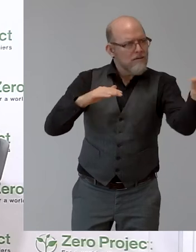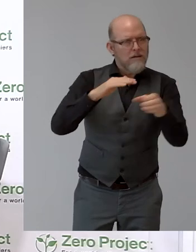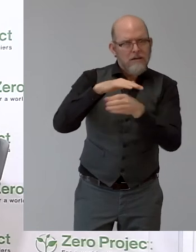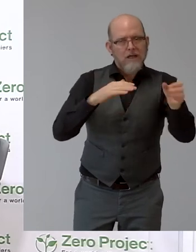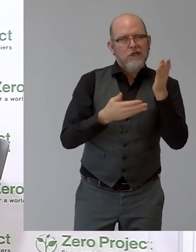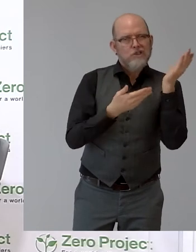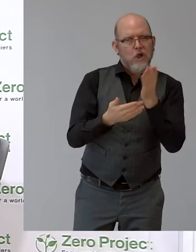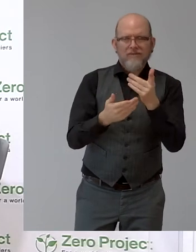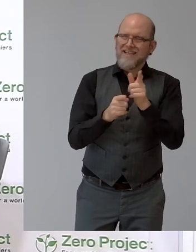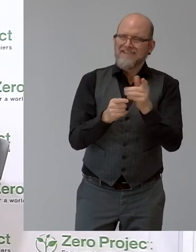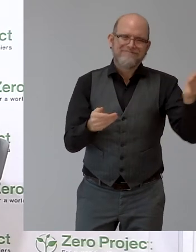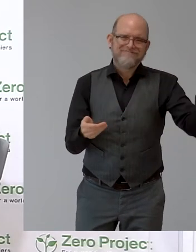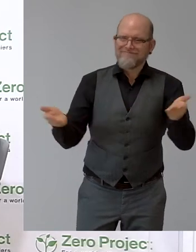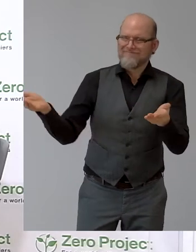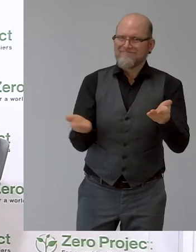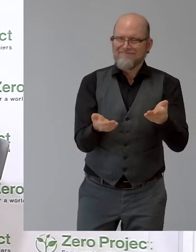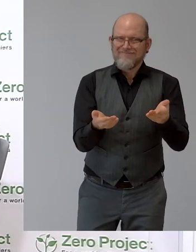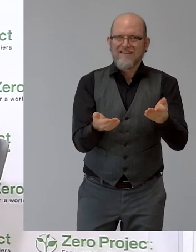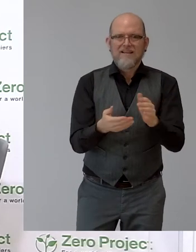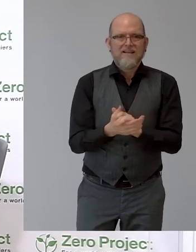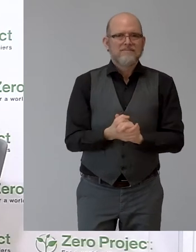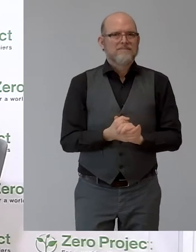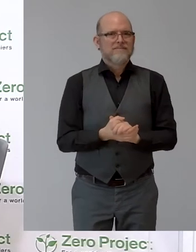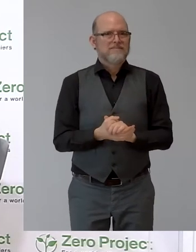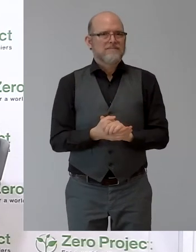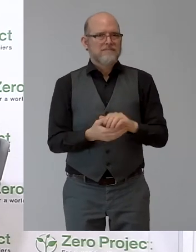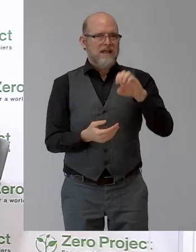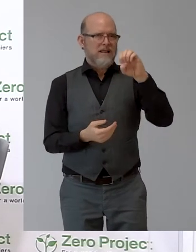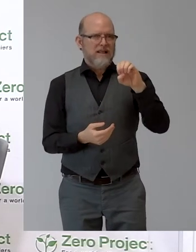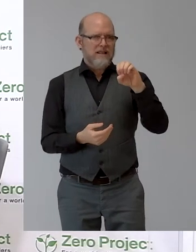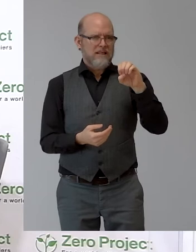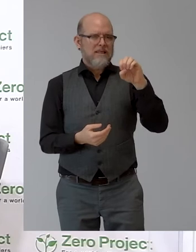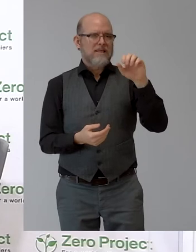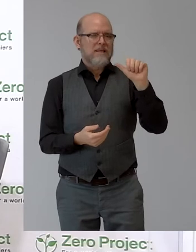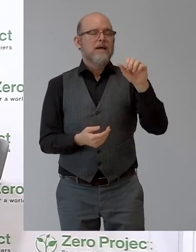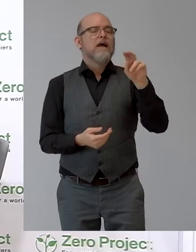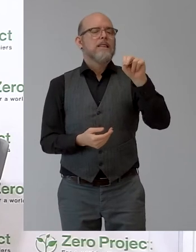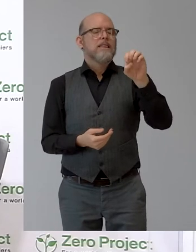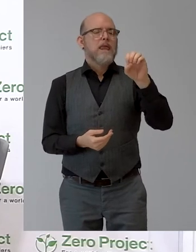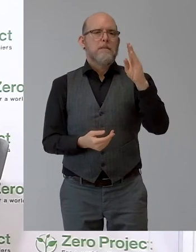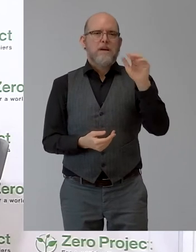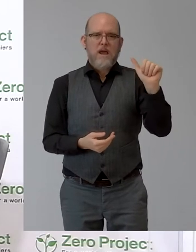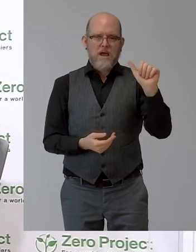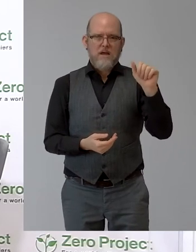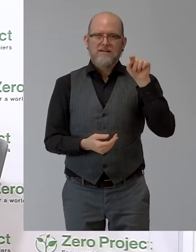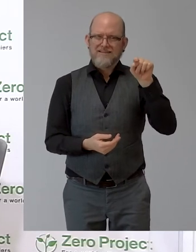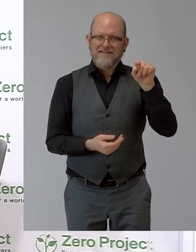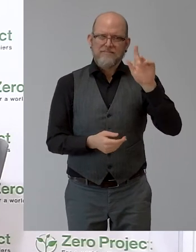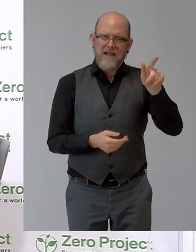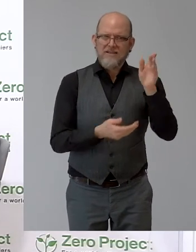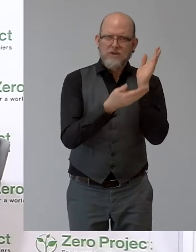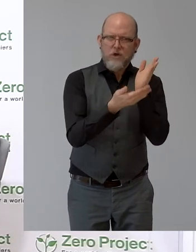Betriebs, das Nebenbetriebsservice. Können Sie das ganz kurz erklären? Was kann das? Was wird sich dadurch verbessern?